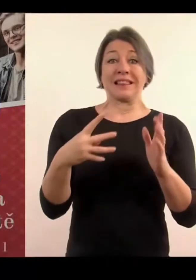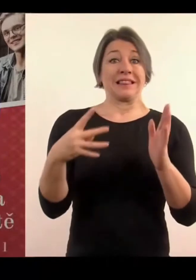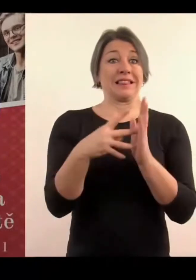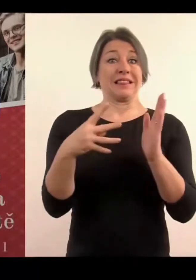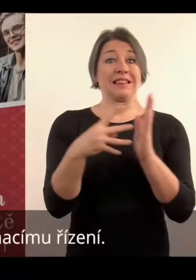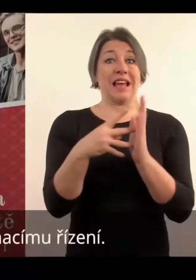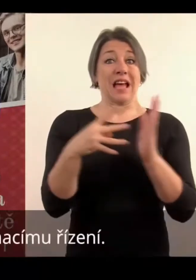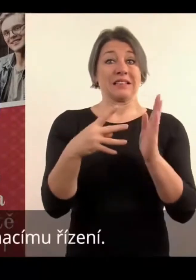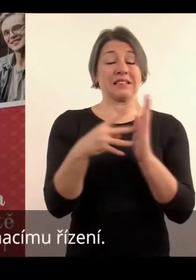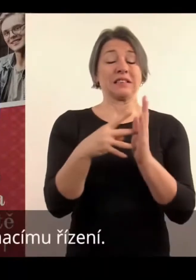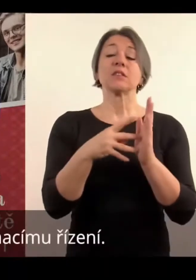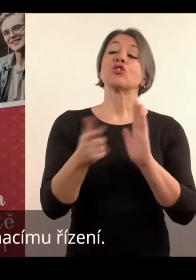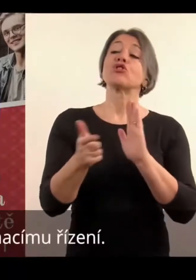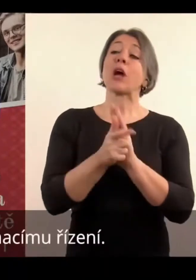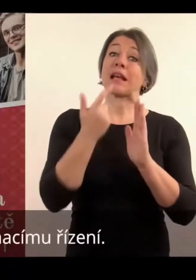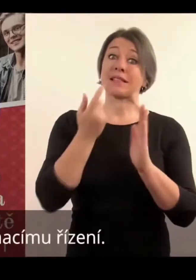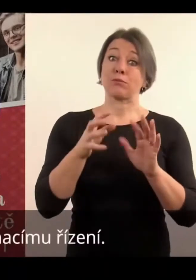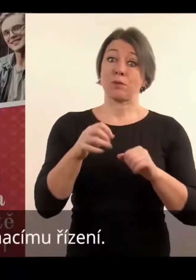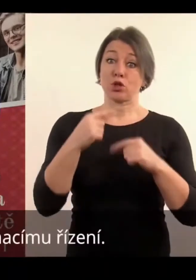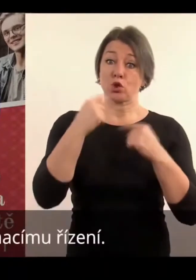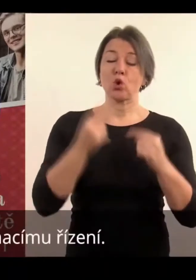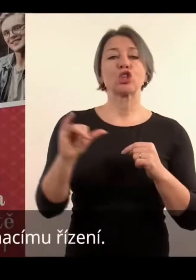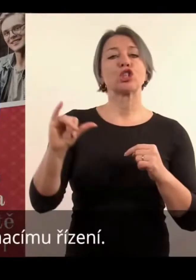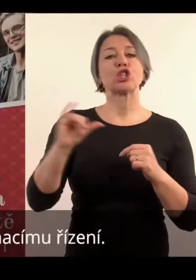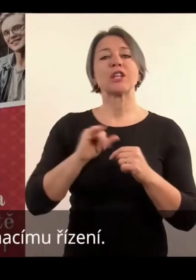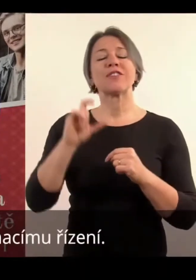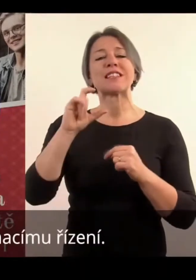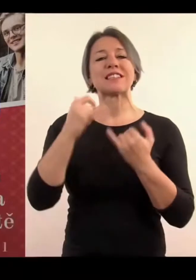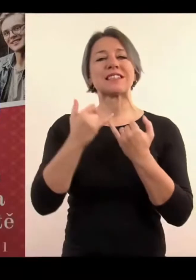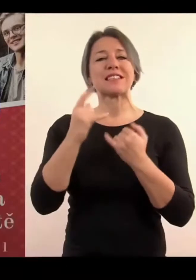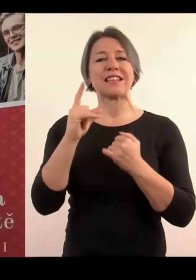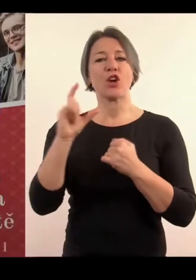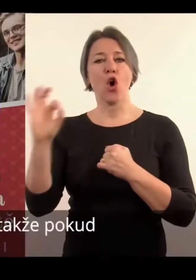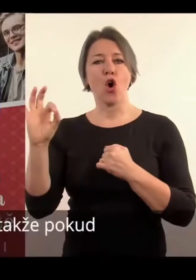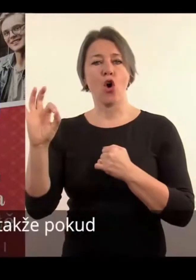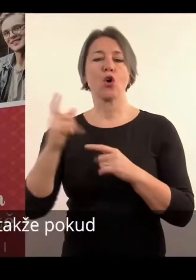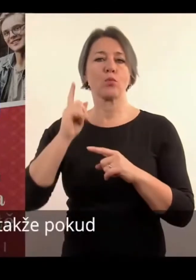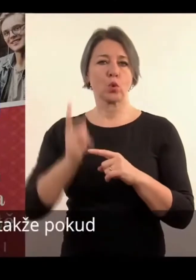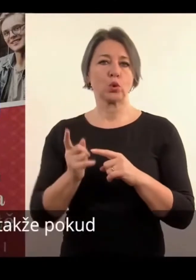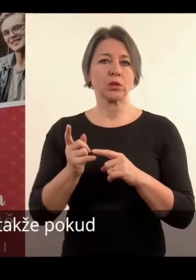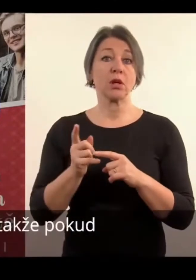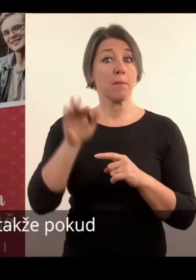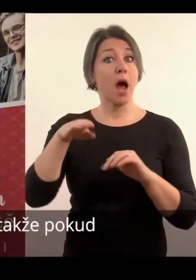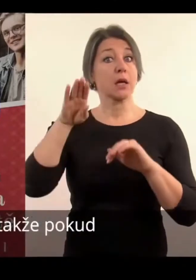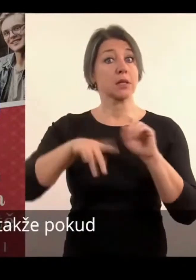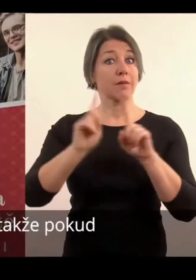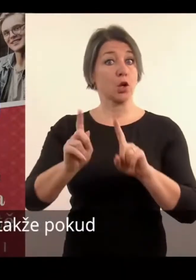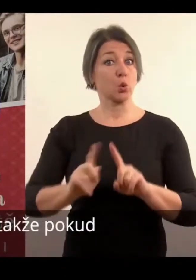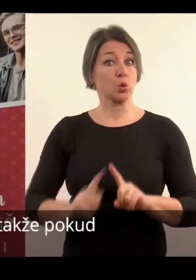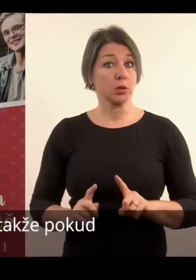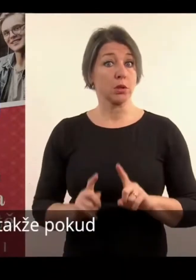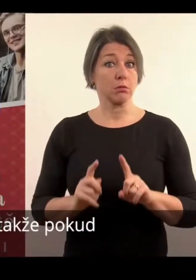test od společnosti SPIO k tříma knížbení, i společnost SPIO má systém SLECH, takže pokud